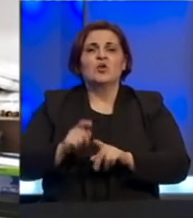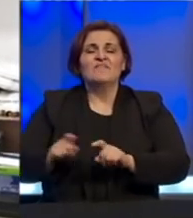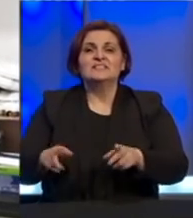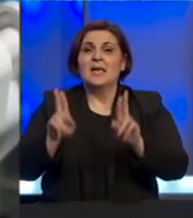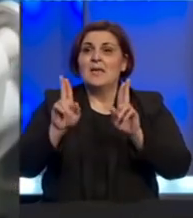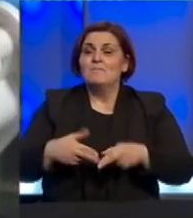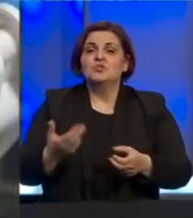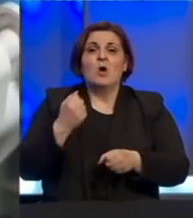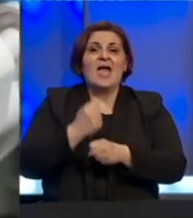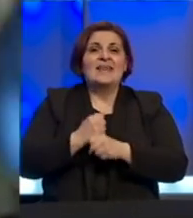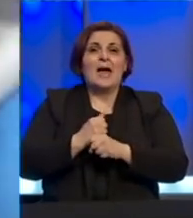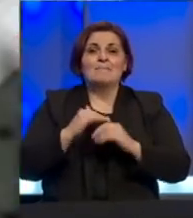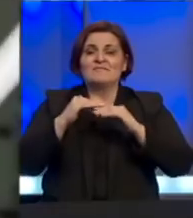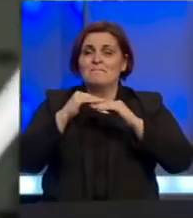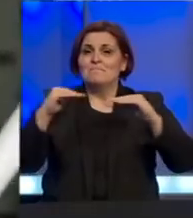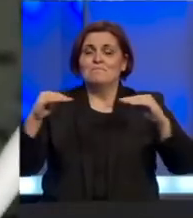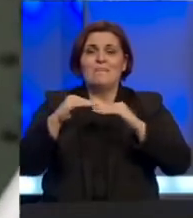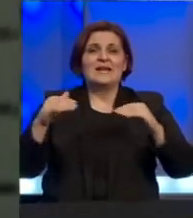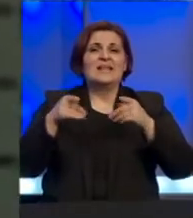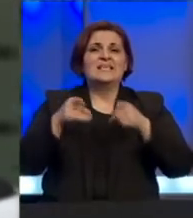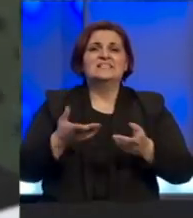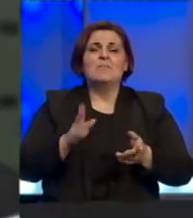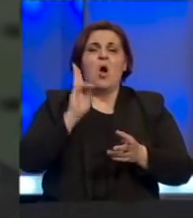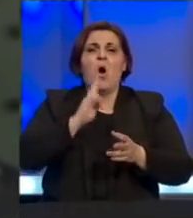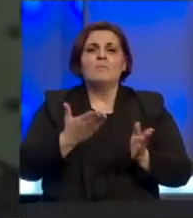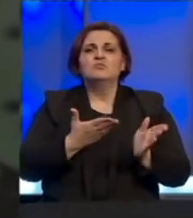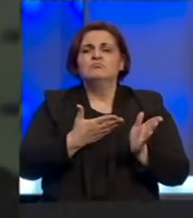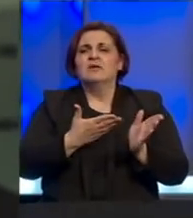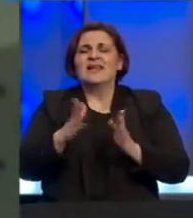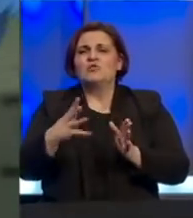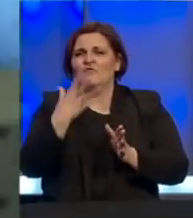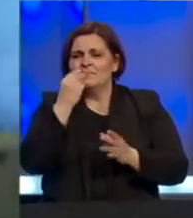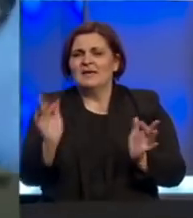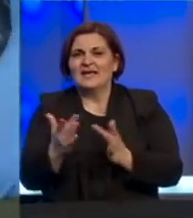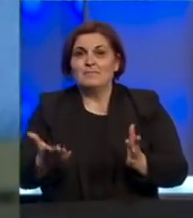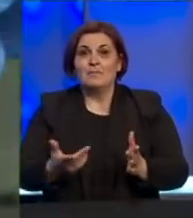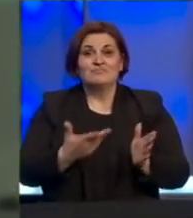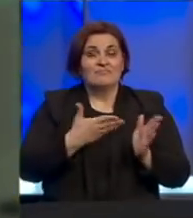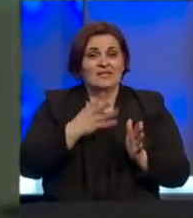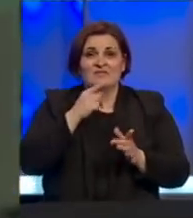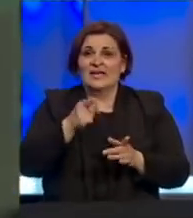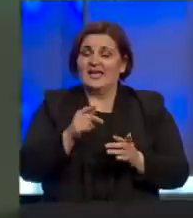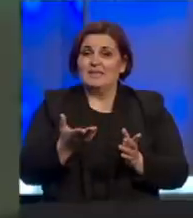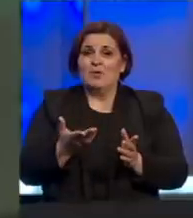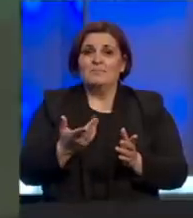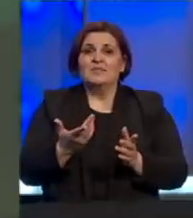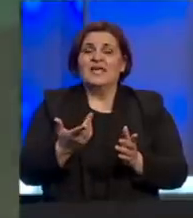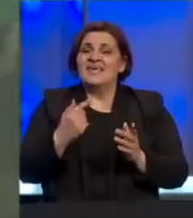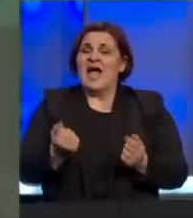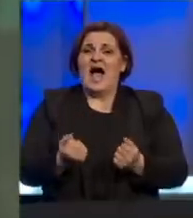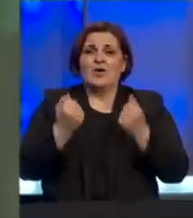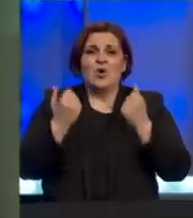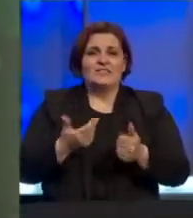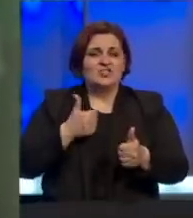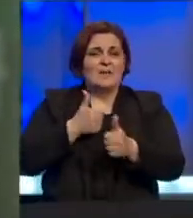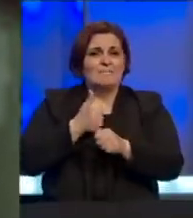možemo li to napraviti neku paralelu sa onim običnim redovnim gripom? Sa redovnim gripom je, da tako kažemo, odnosno influencijom je jako tiško